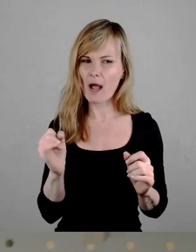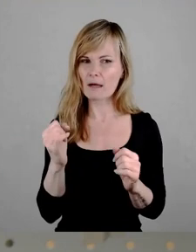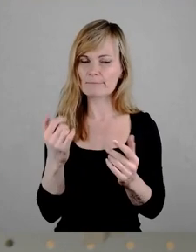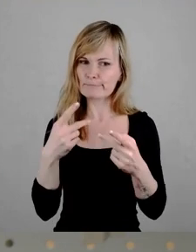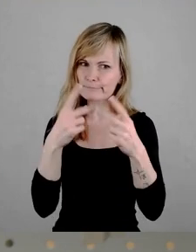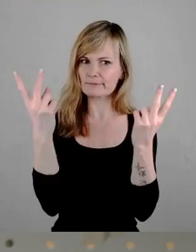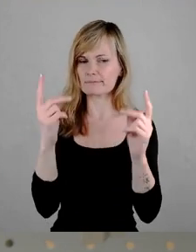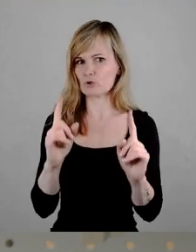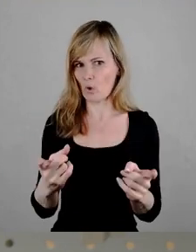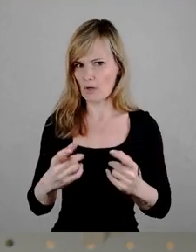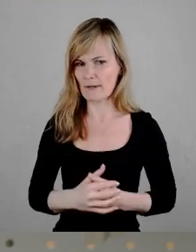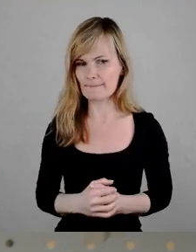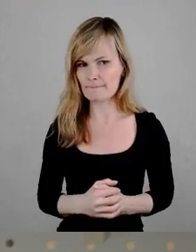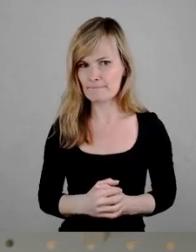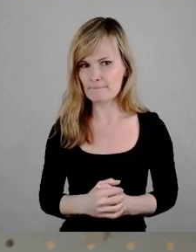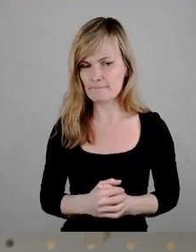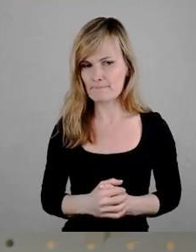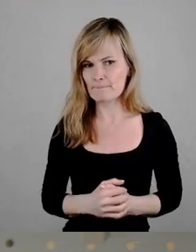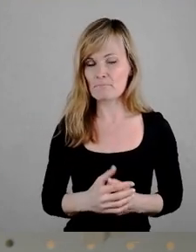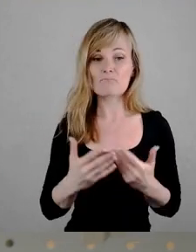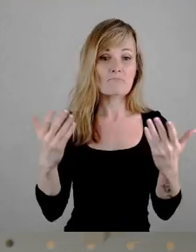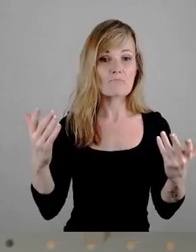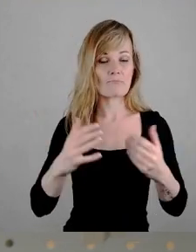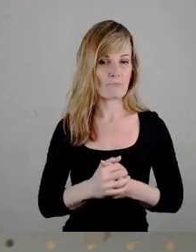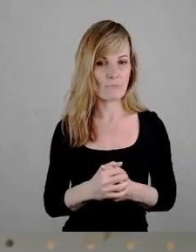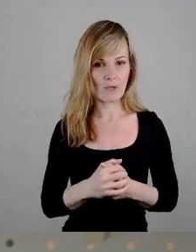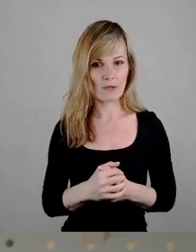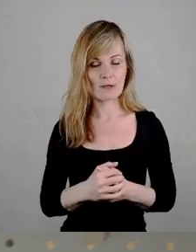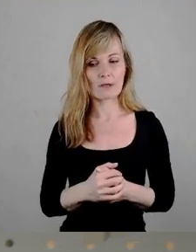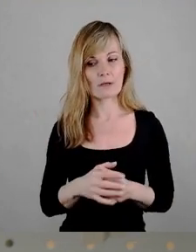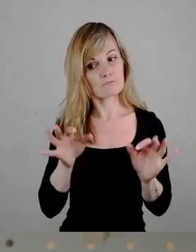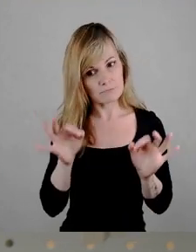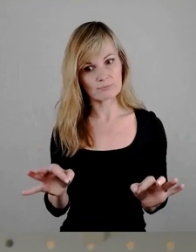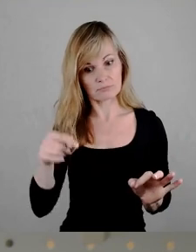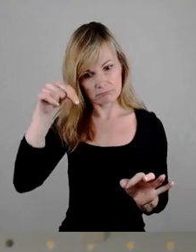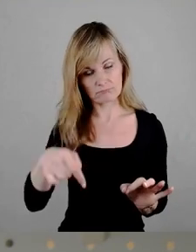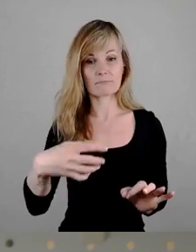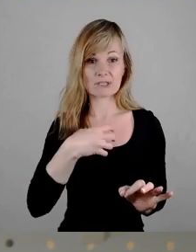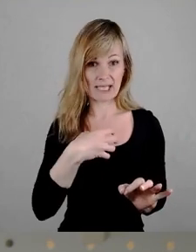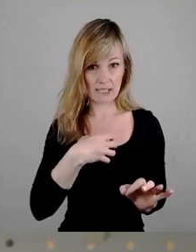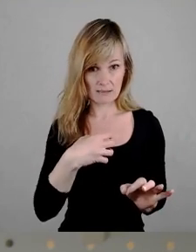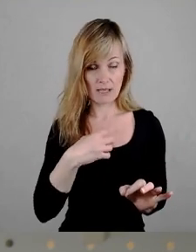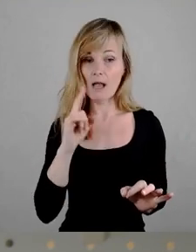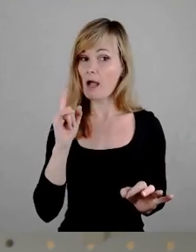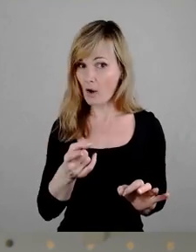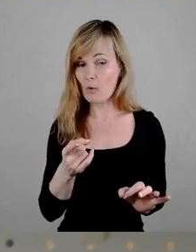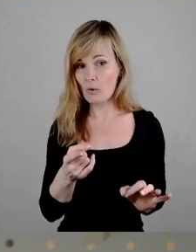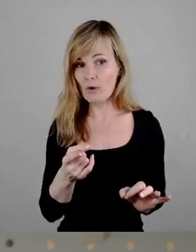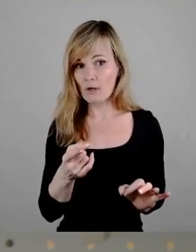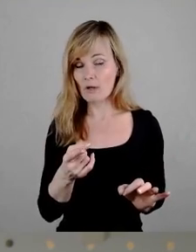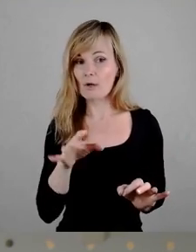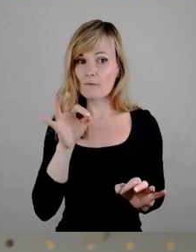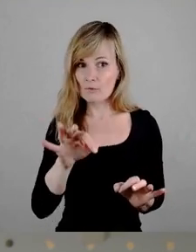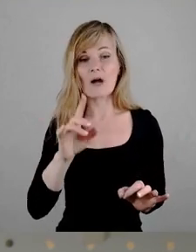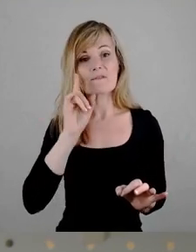Und man könnte sagen, wenn Dresden ein Austragungsort würde, könnte das auch einen Schub für das Frauen- und